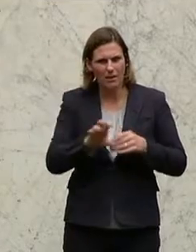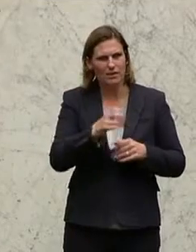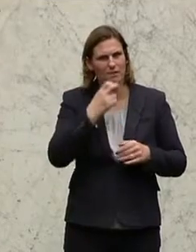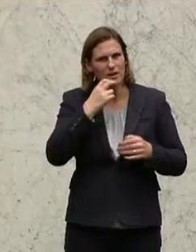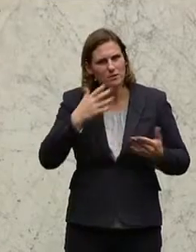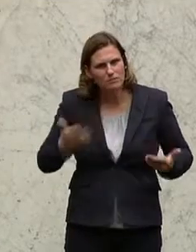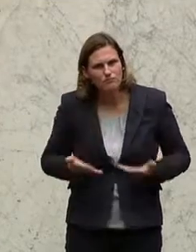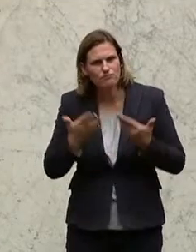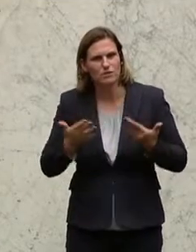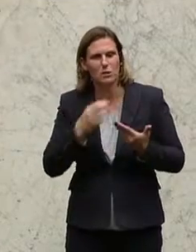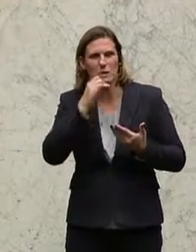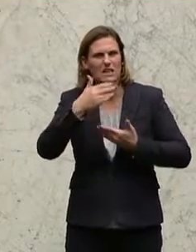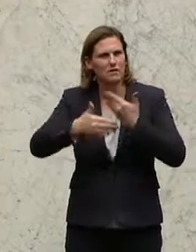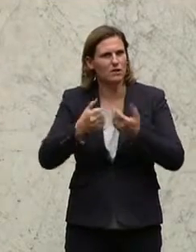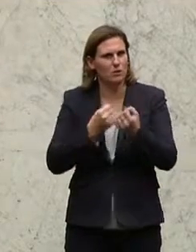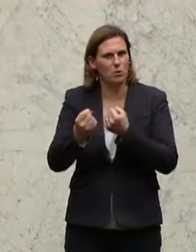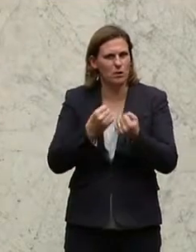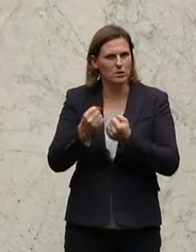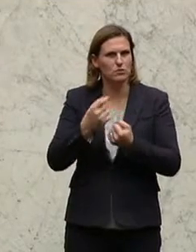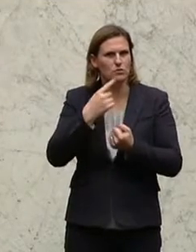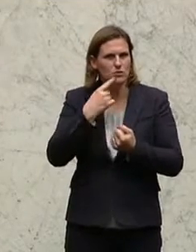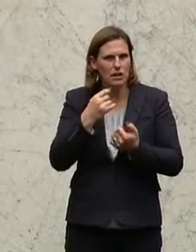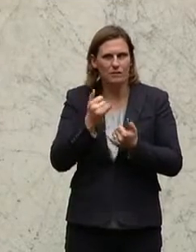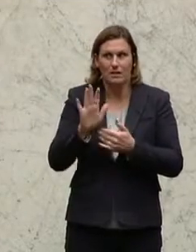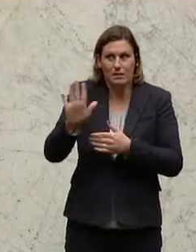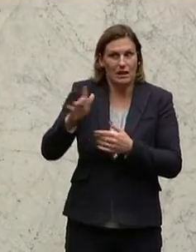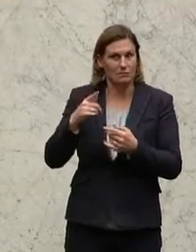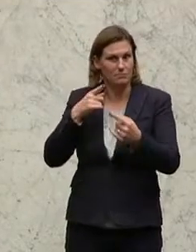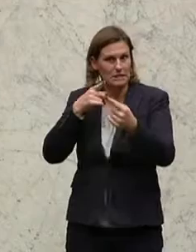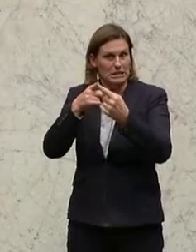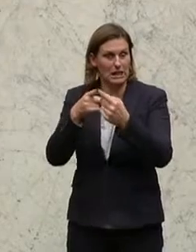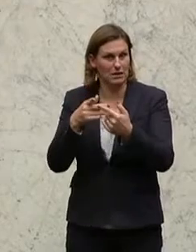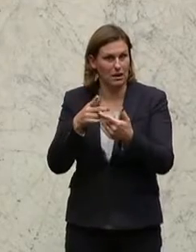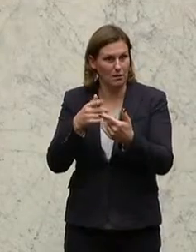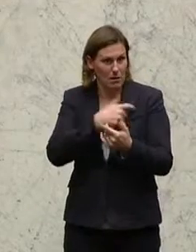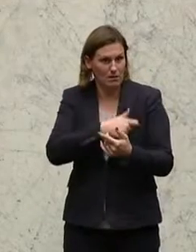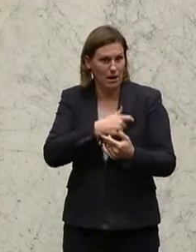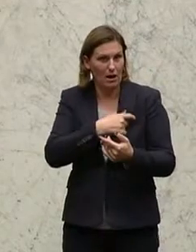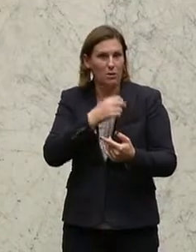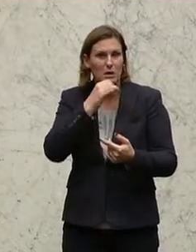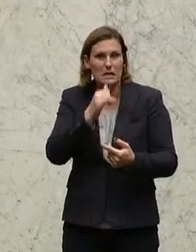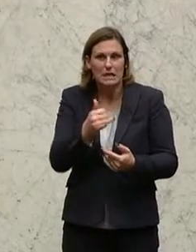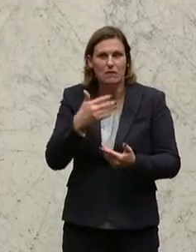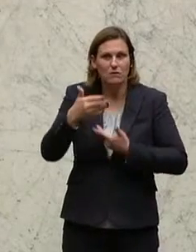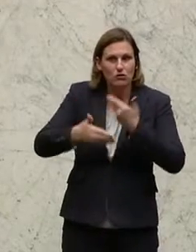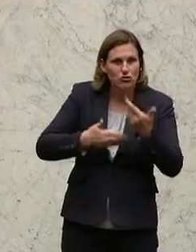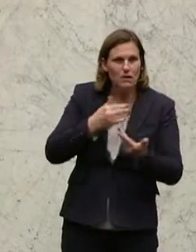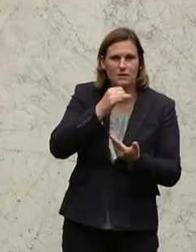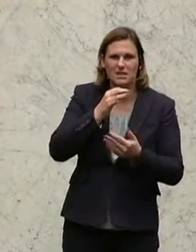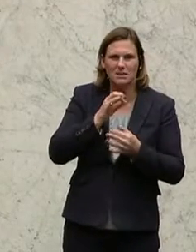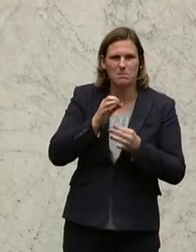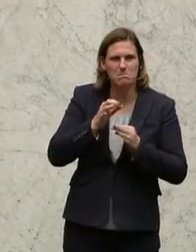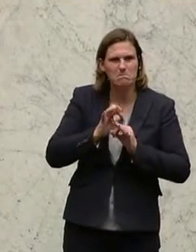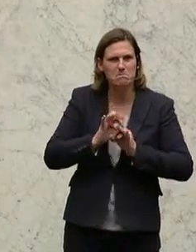wirtschaftspolitisch, das ist ja sozusagen das Asset Ihrer Partei, ist wirtschaftspolitisch nicht das hervorragende und herausragende Instrument,